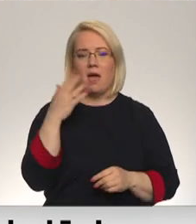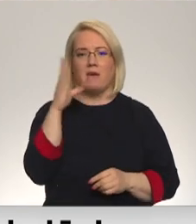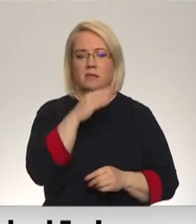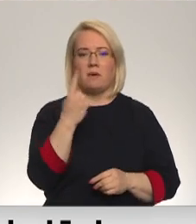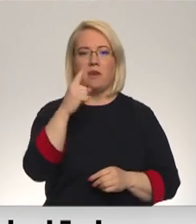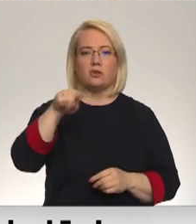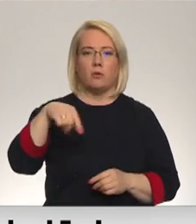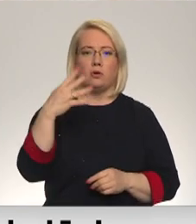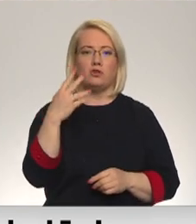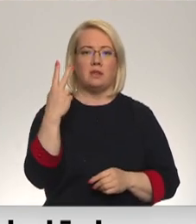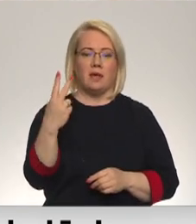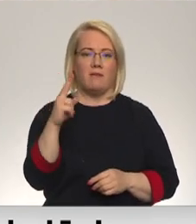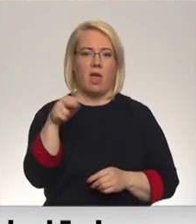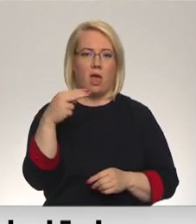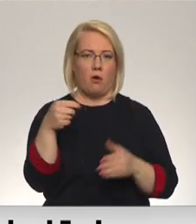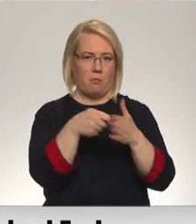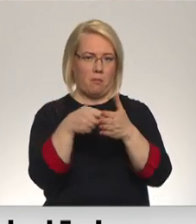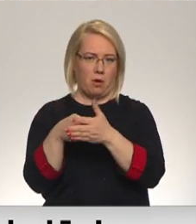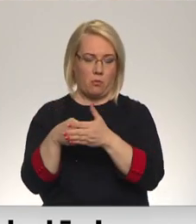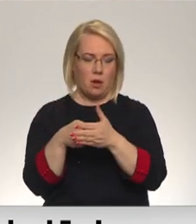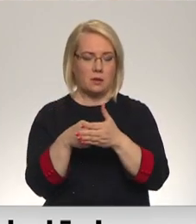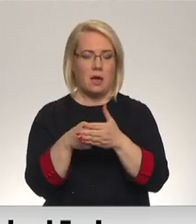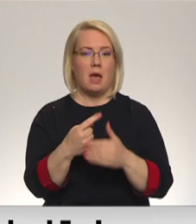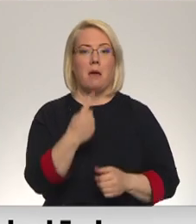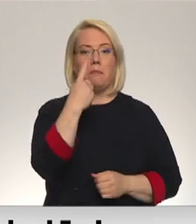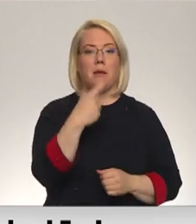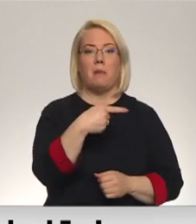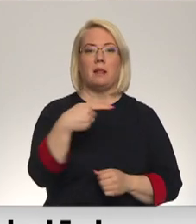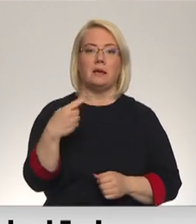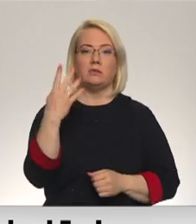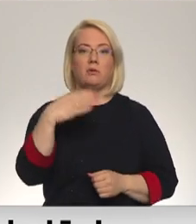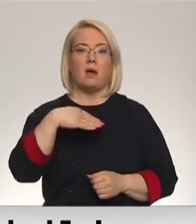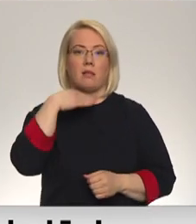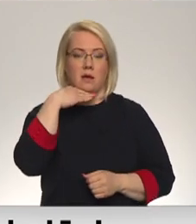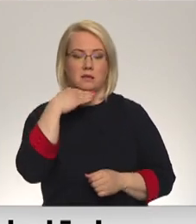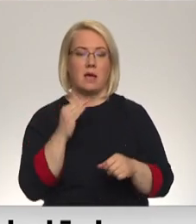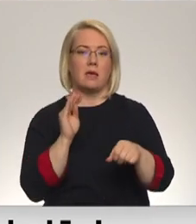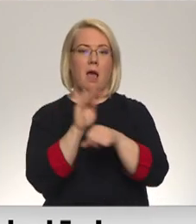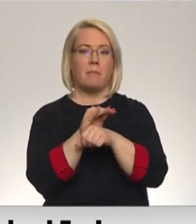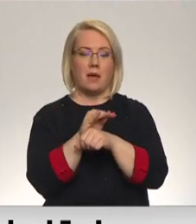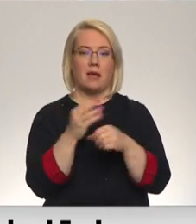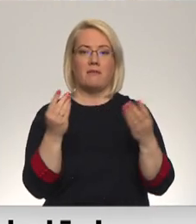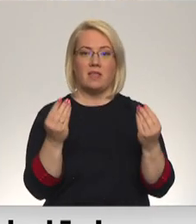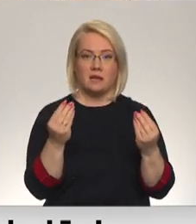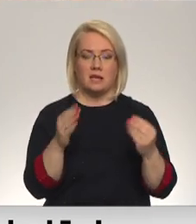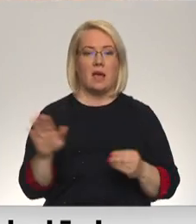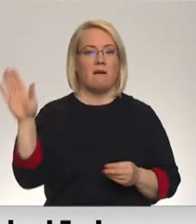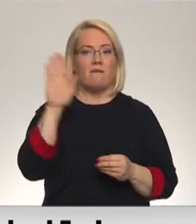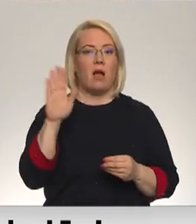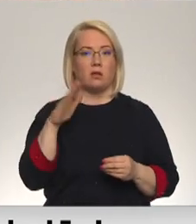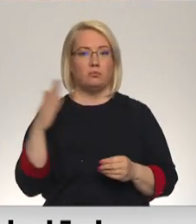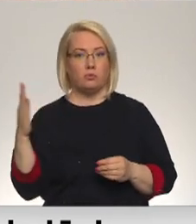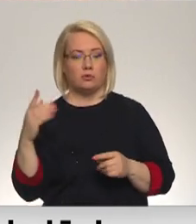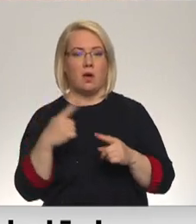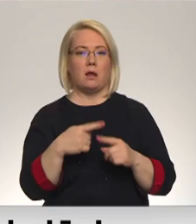paēdināt. Proti pirmajām, ceturtajām klasēm jāpieliek finansējums gan valsts pusē, gan